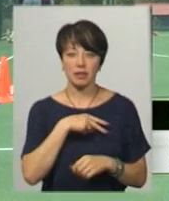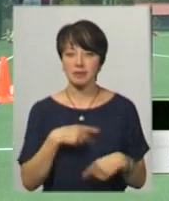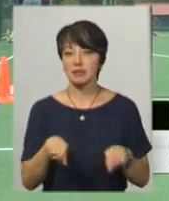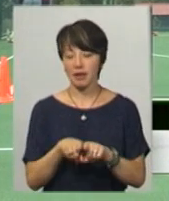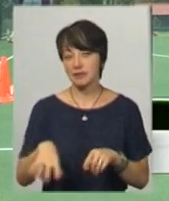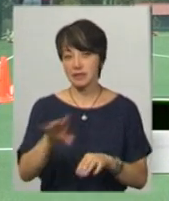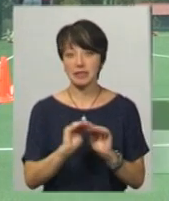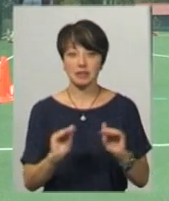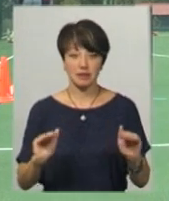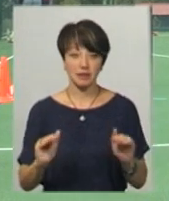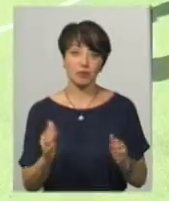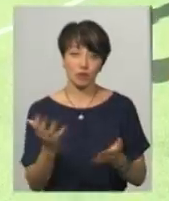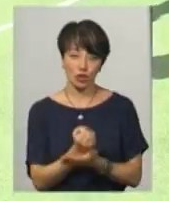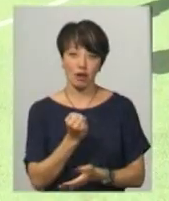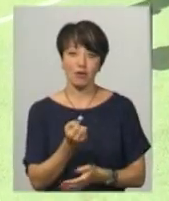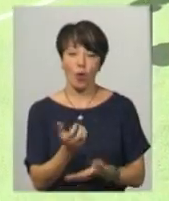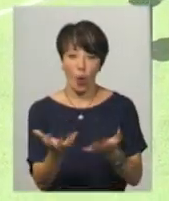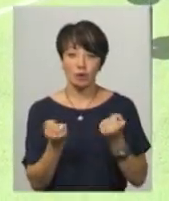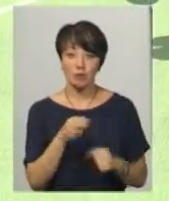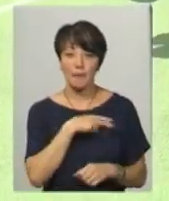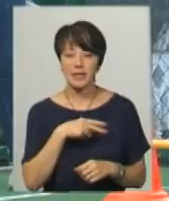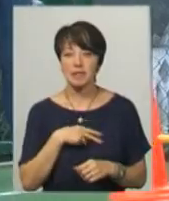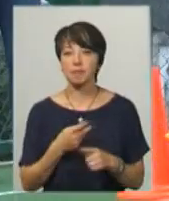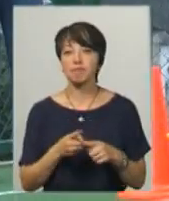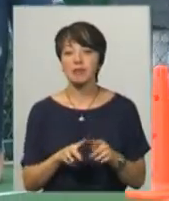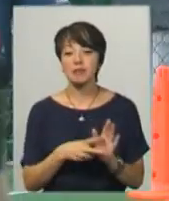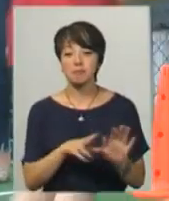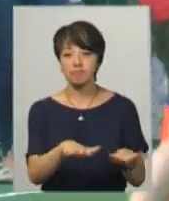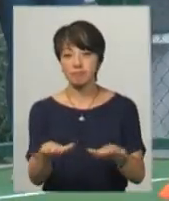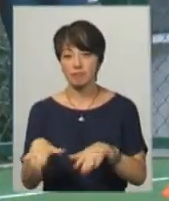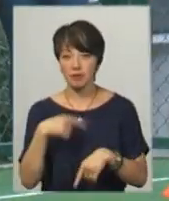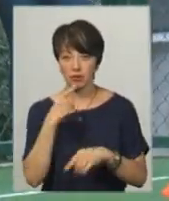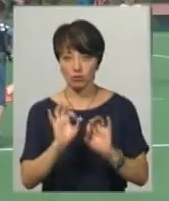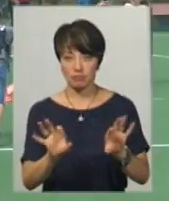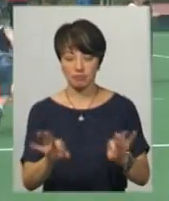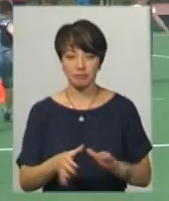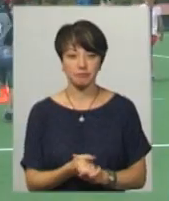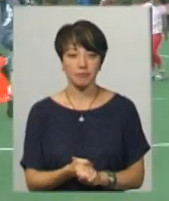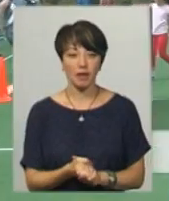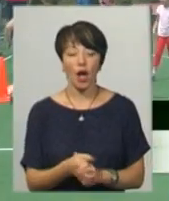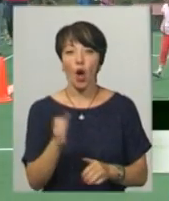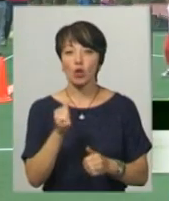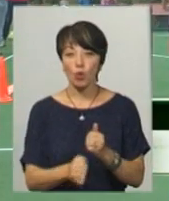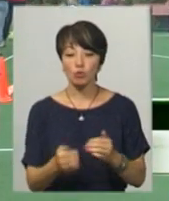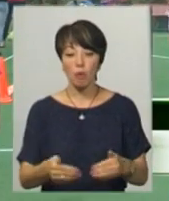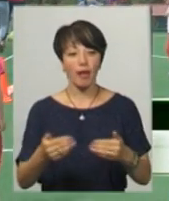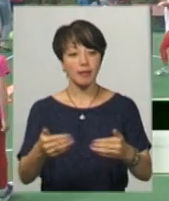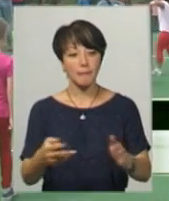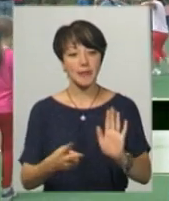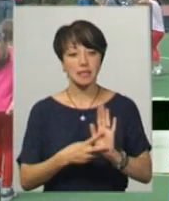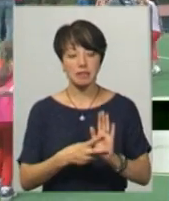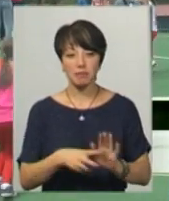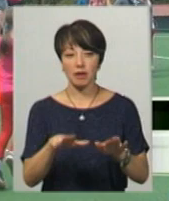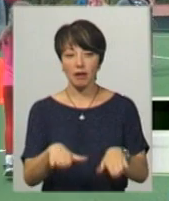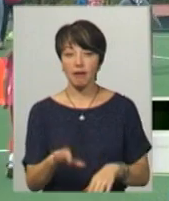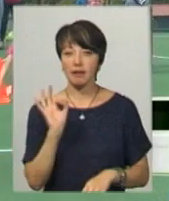Всі діти виходять з призами. У кожному етапі представлено сім локацій, додає Мар'яна Пестанюк. На кожному етапі сім локацій. Це у